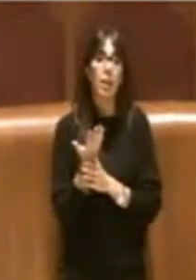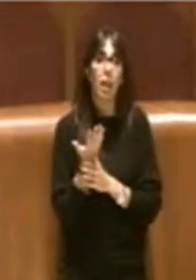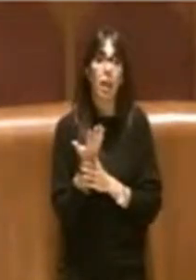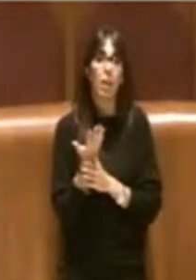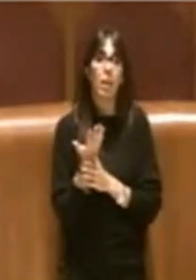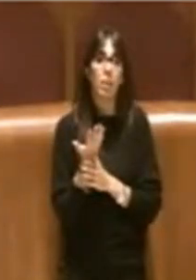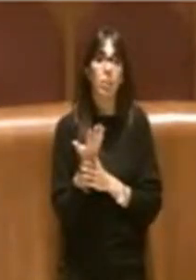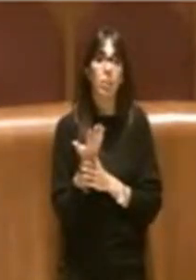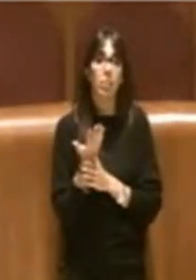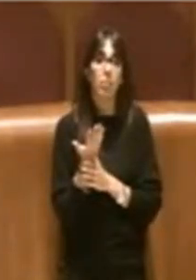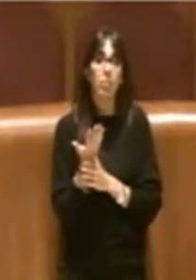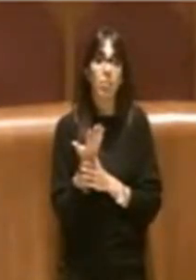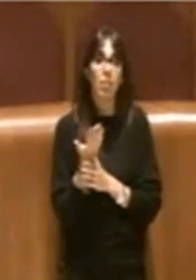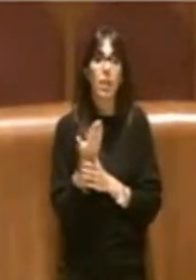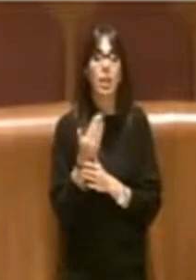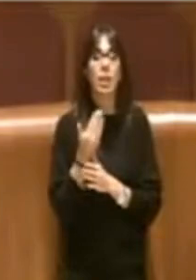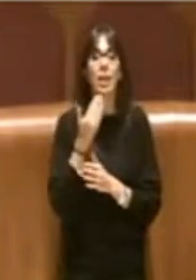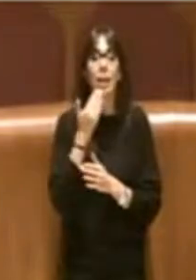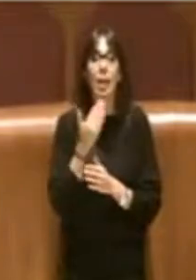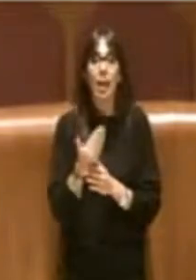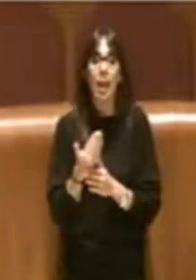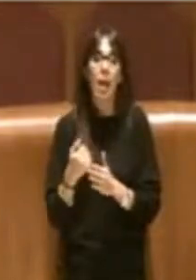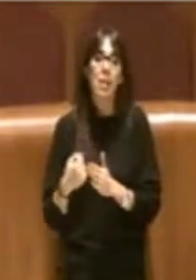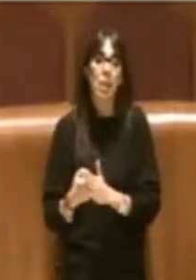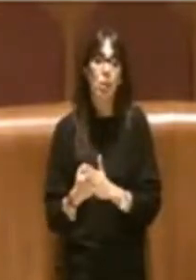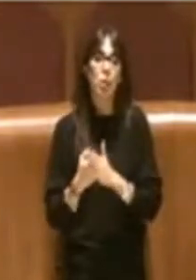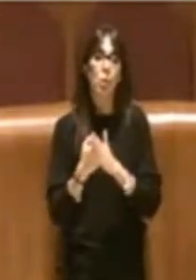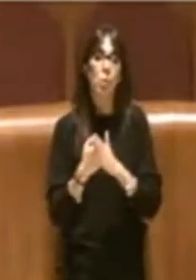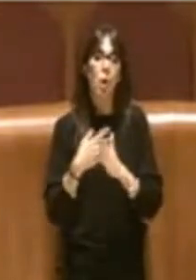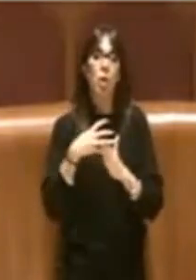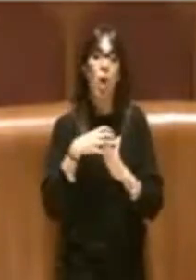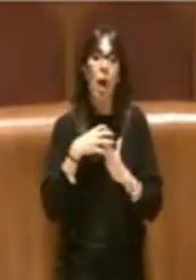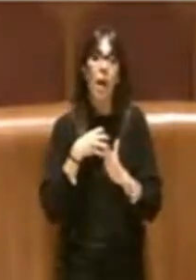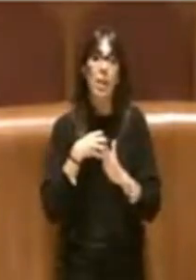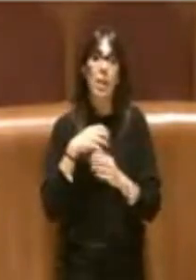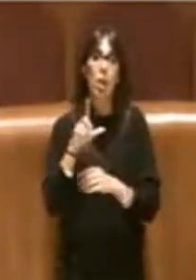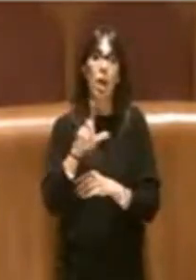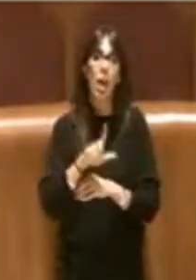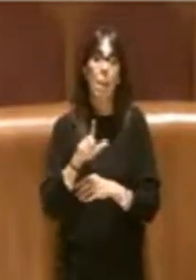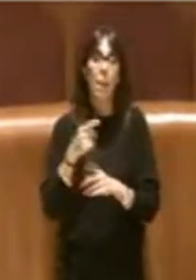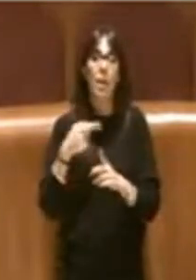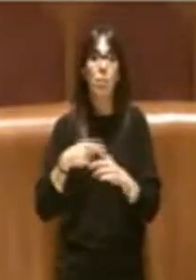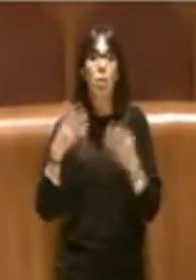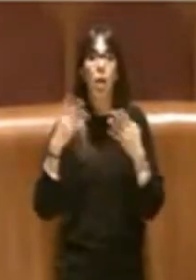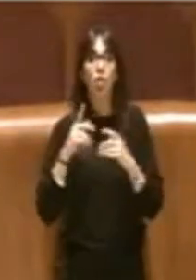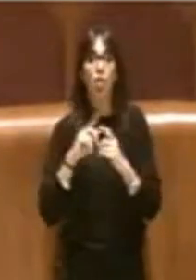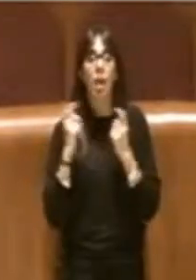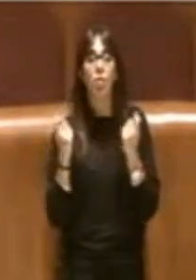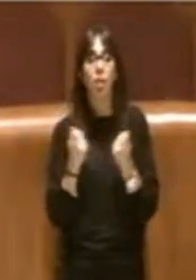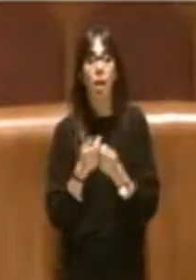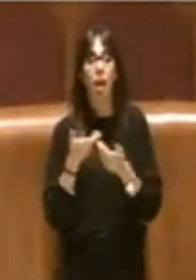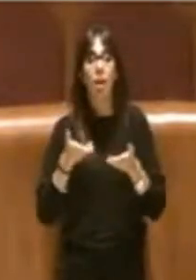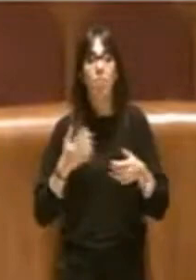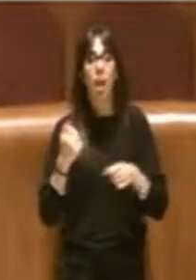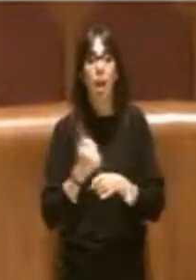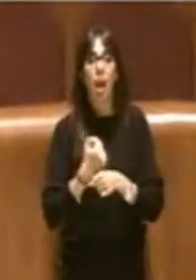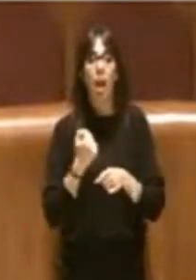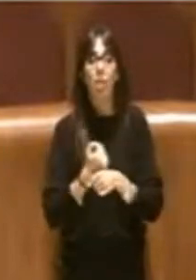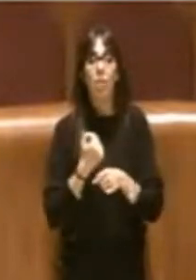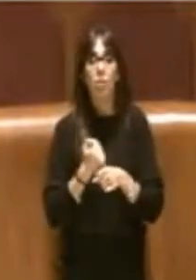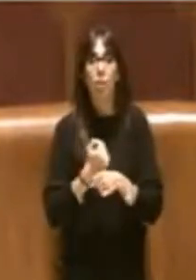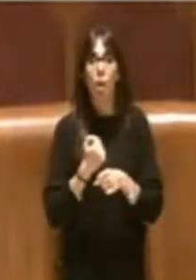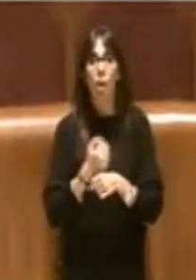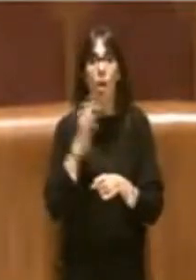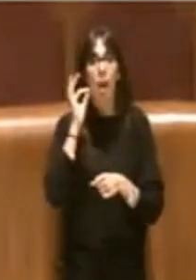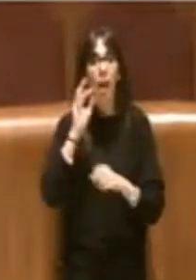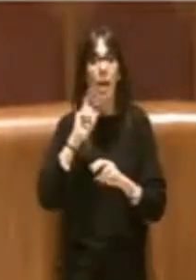la mano sapiente dell'assessore Lemmetti e del ragioniere generale, sta operando per rispondere